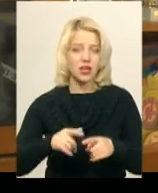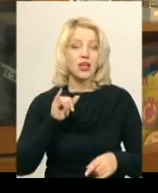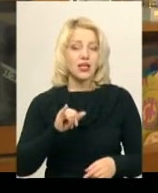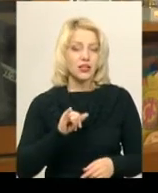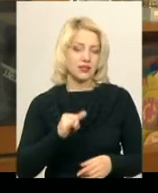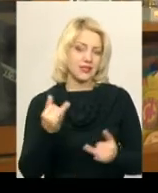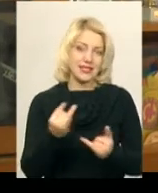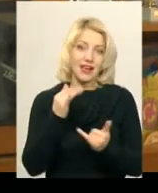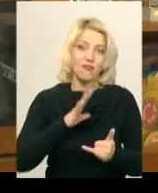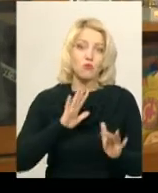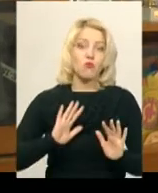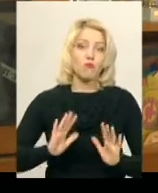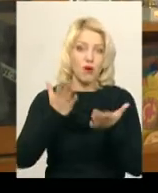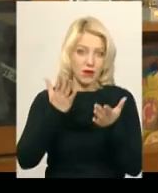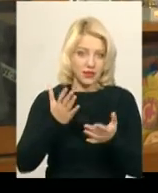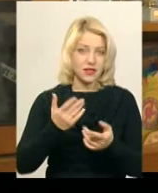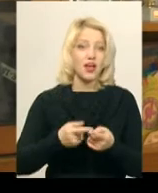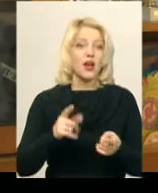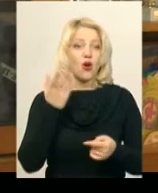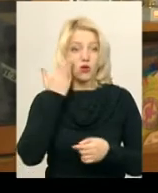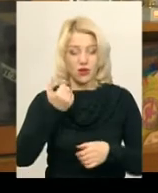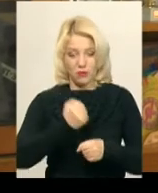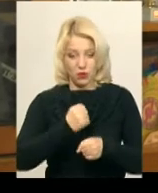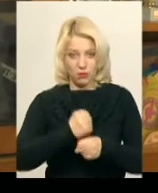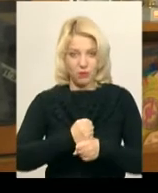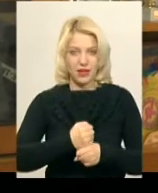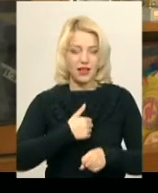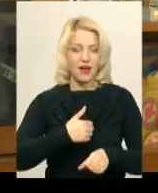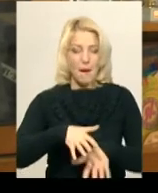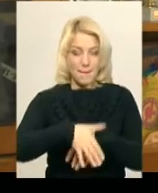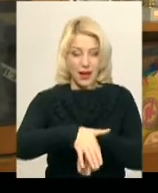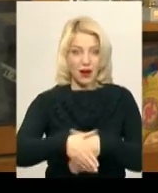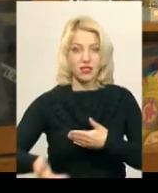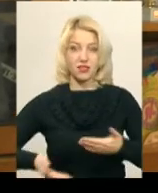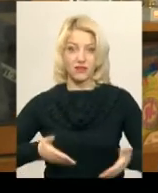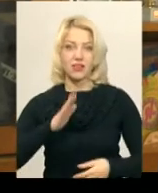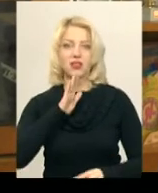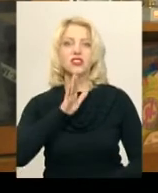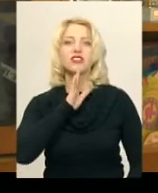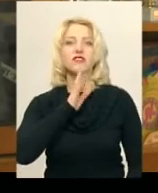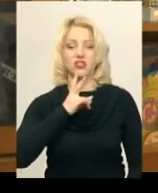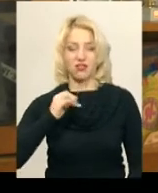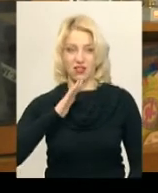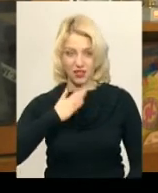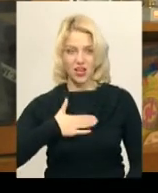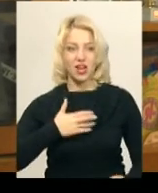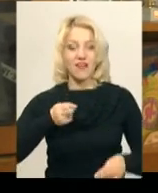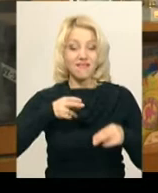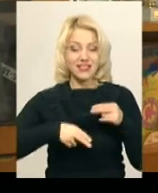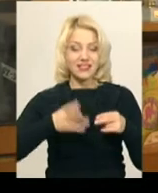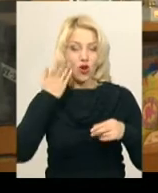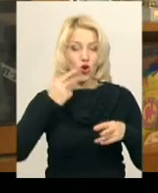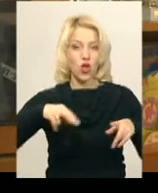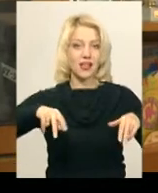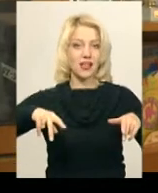коли ми робили в параді дефіле, наша дівчина в кінці, ми там танцювали кусочок